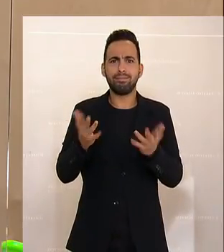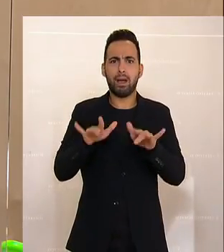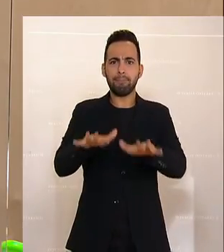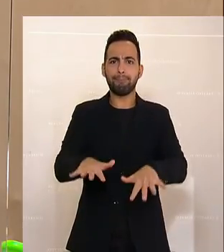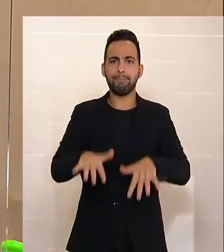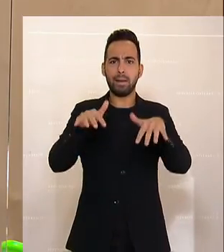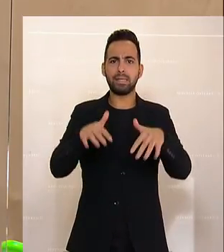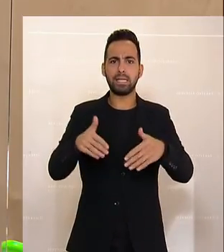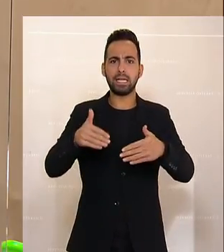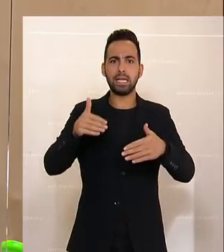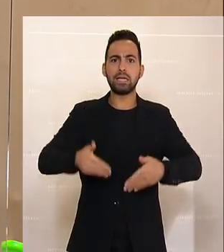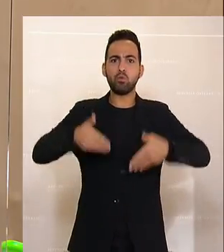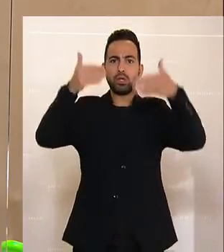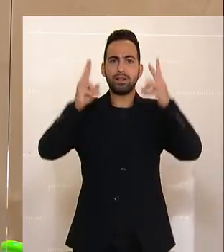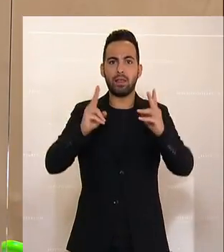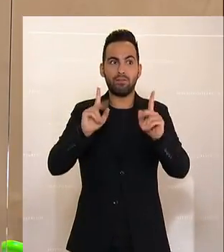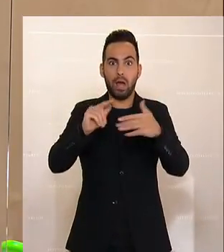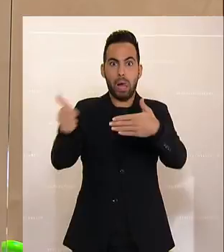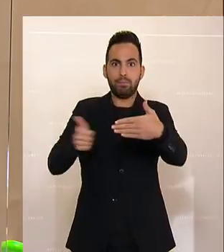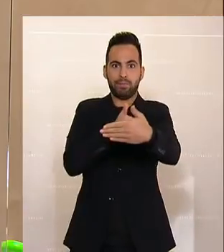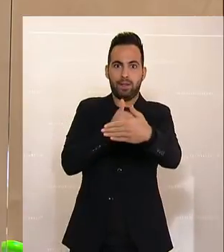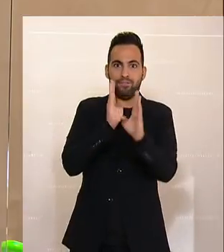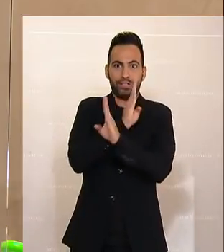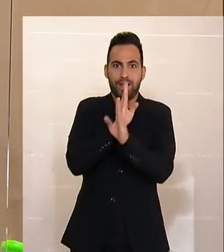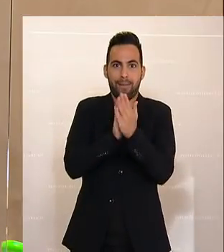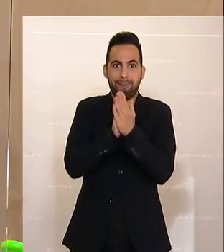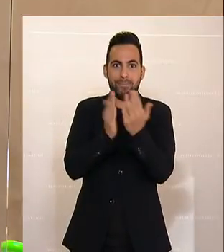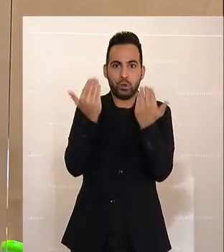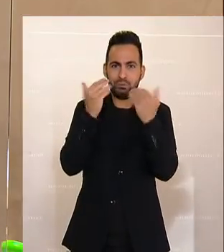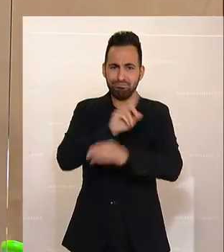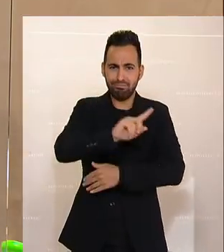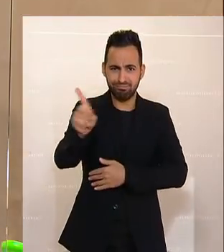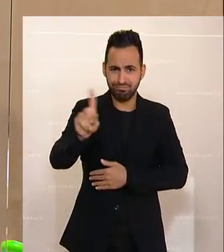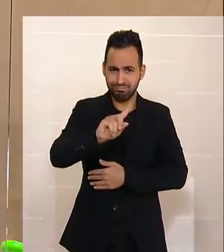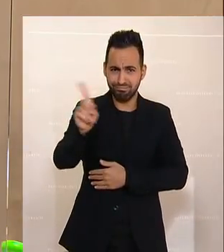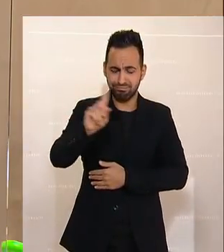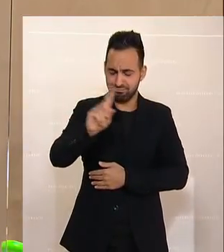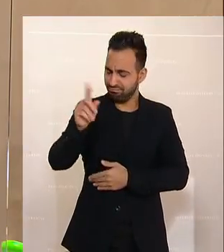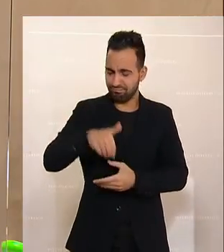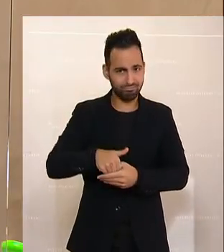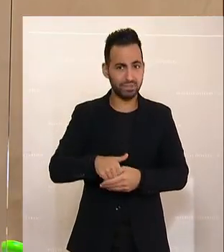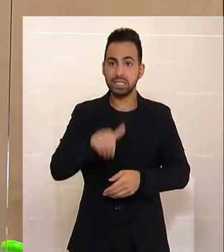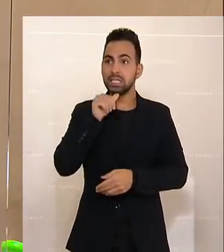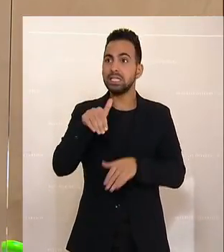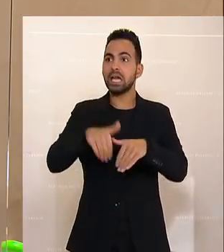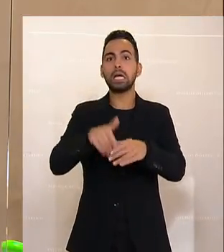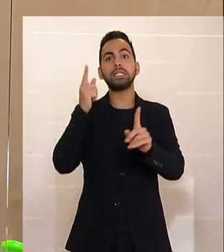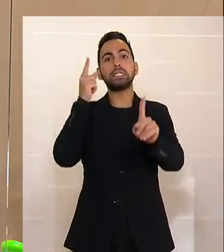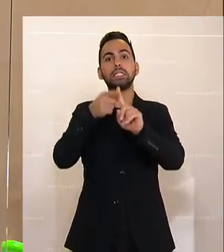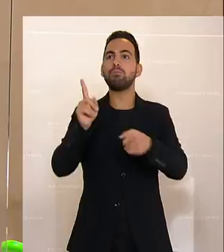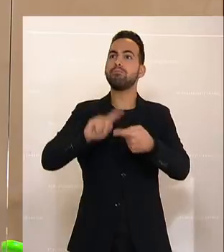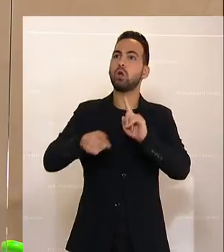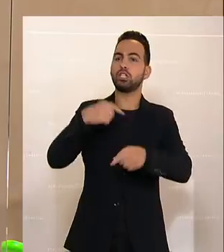parlamentarischen Immunität verstecken. Darüber sind wir uns alle einig. Es ist nicht Teil der